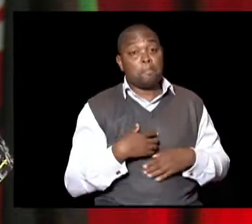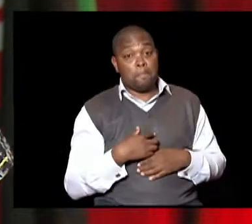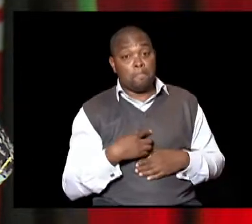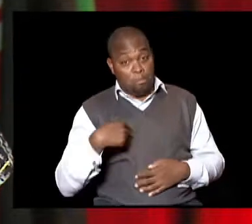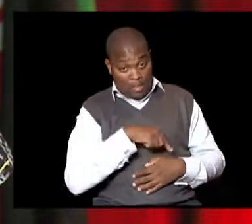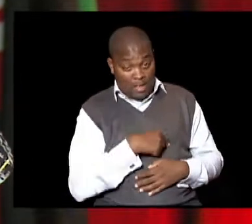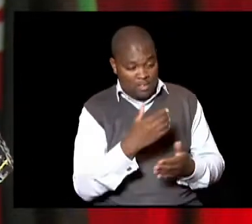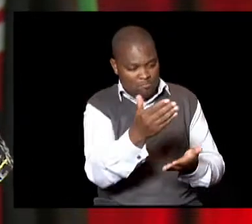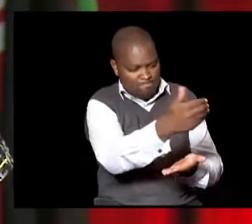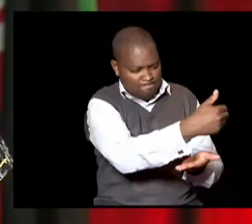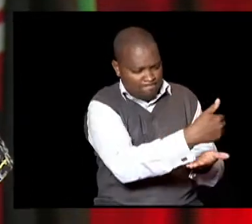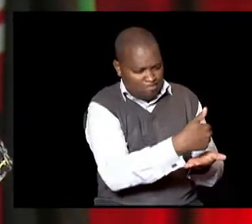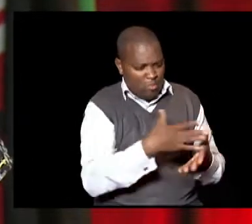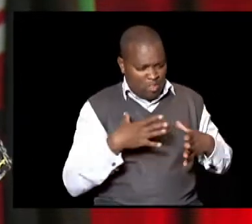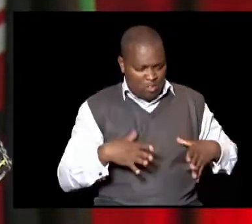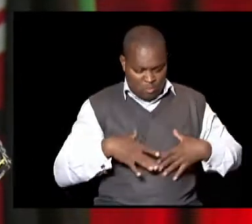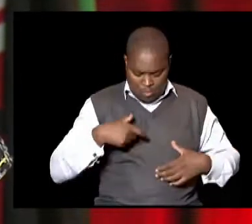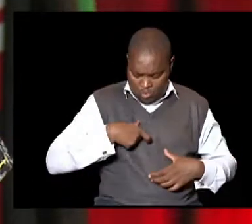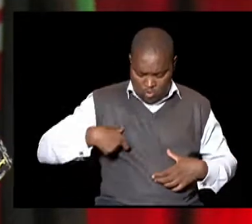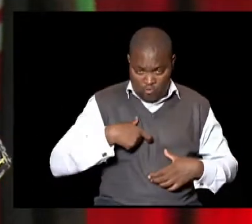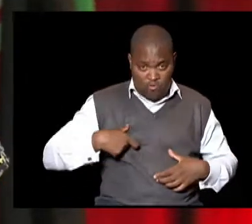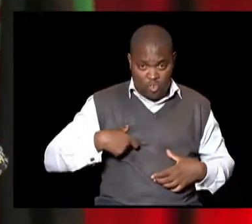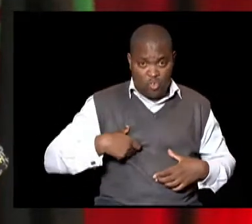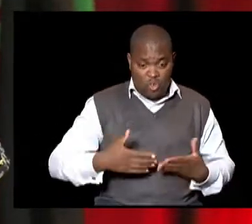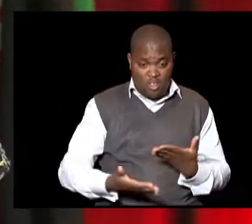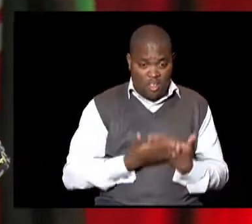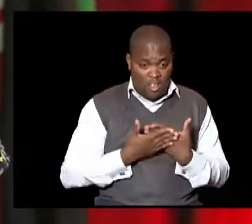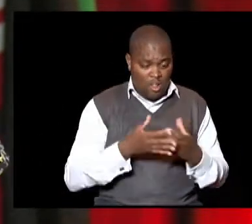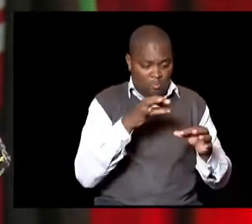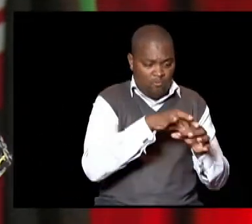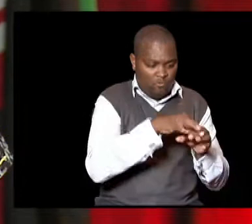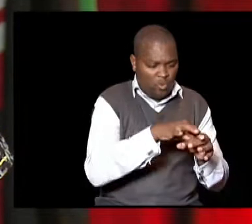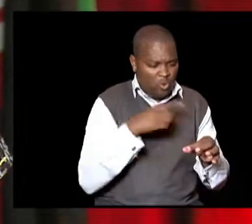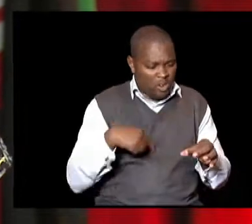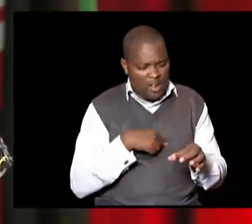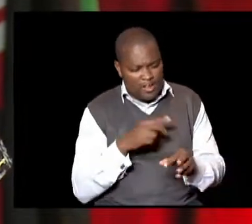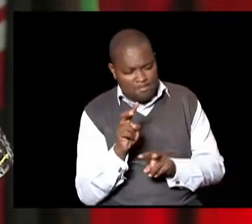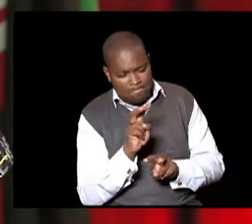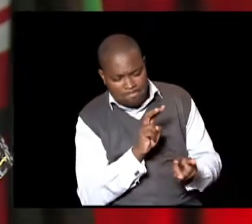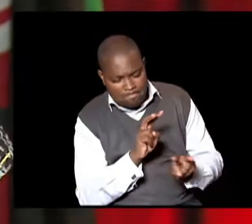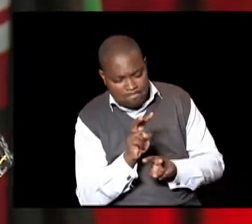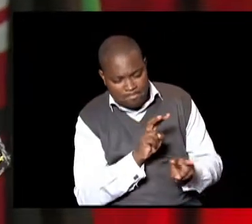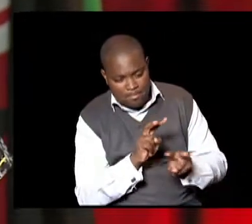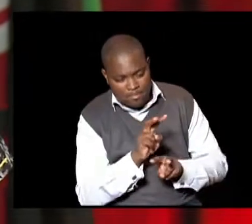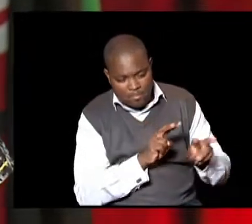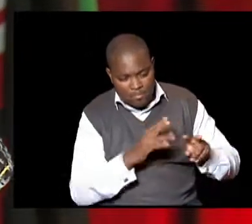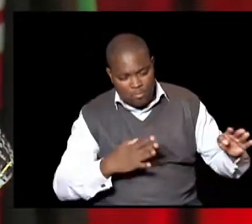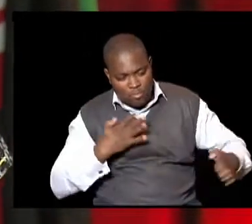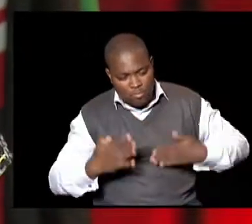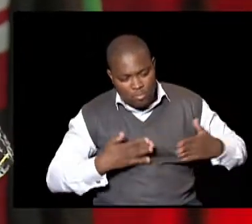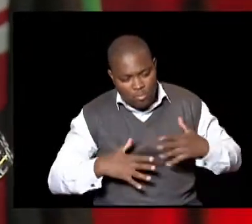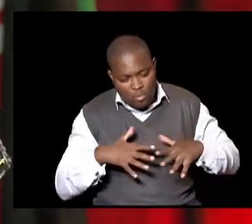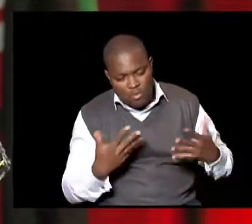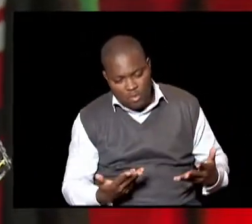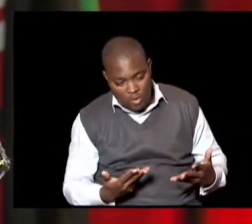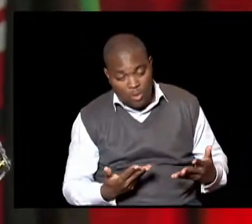Na iyo list Tukichagua Tunapatia hata political parties Tuna Cheria inasema tupe Hata